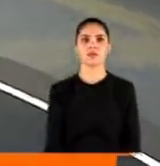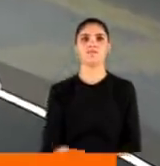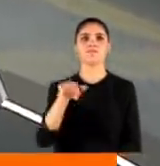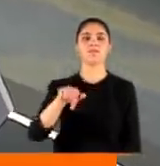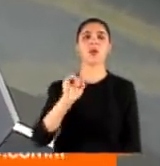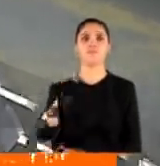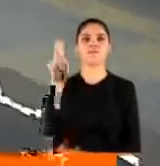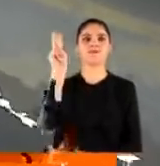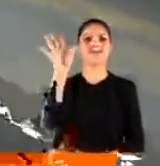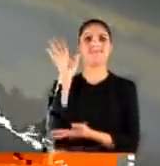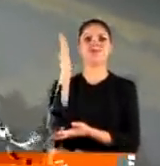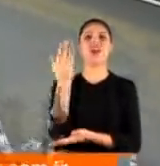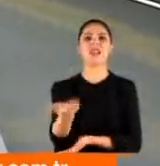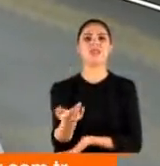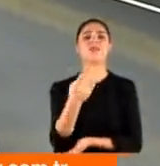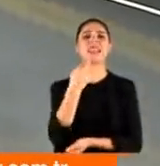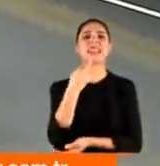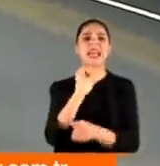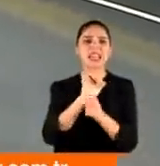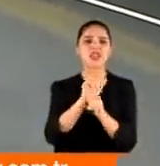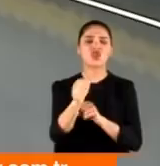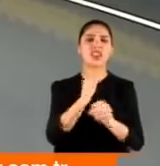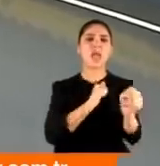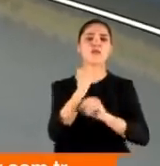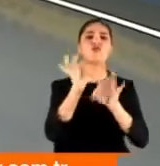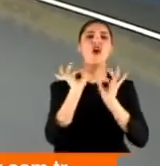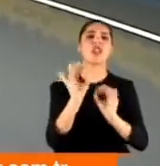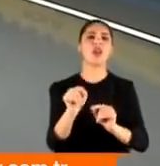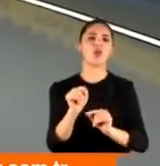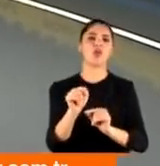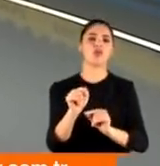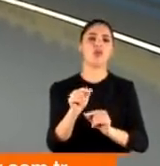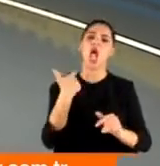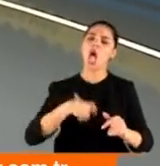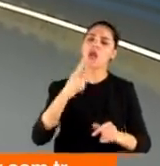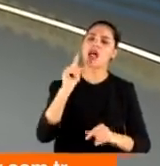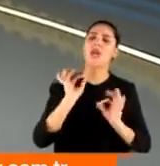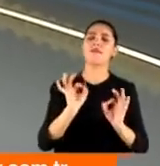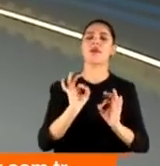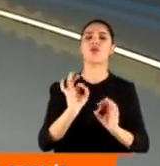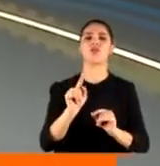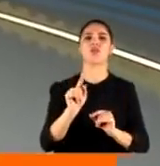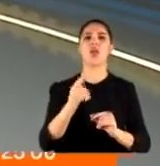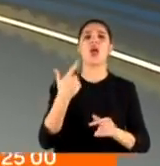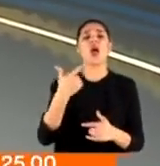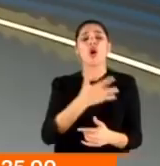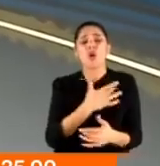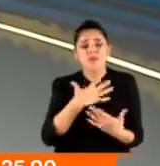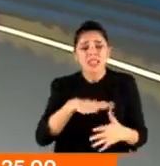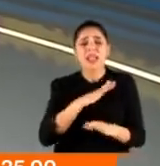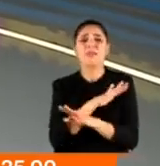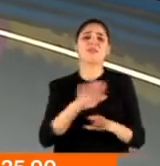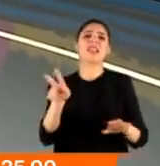Bugün 25 Kasım, kadına yönelik şiddetle mücadele günü. Özel bir gün. Gönül ister ki bitsin.